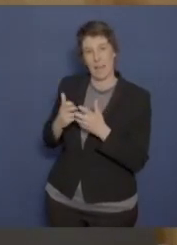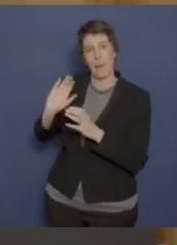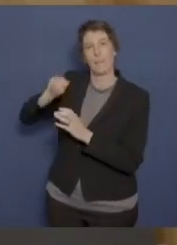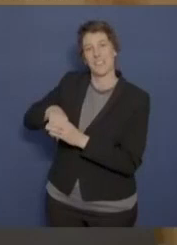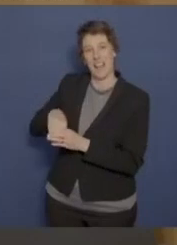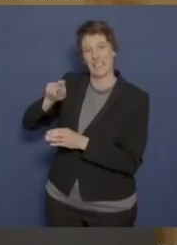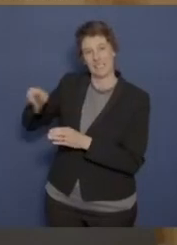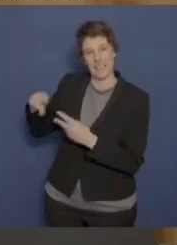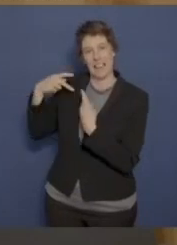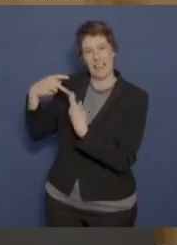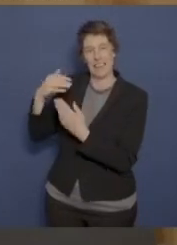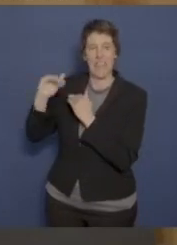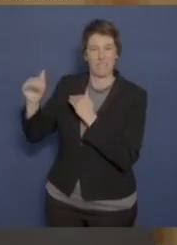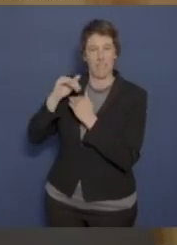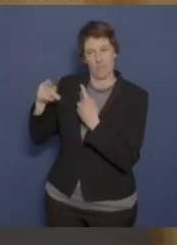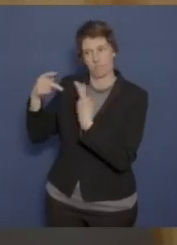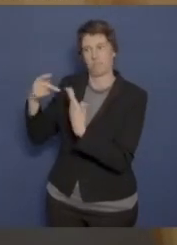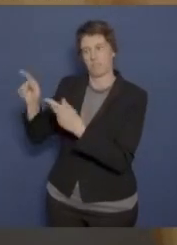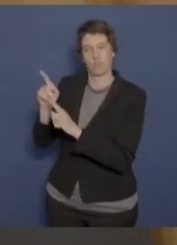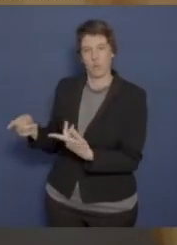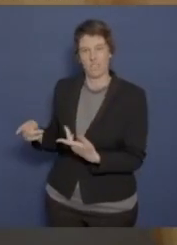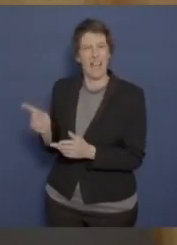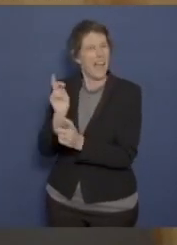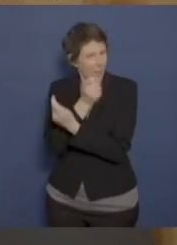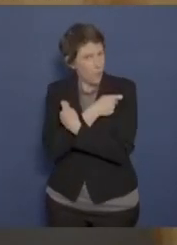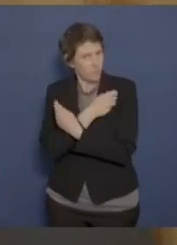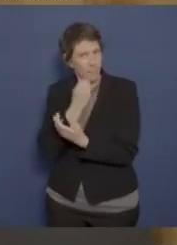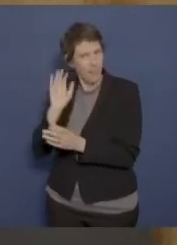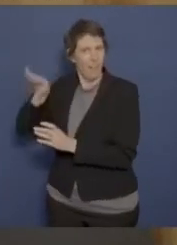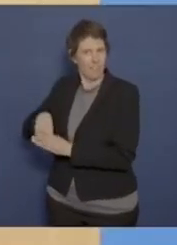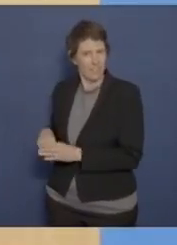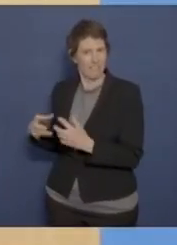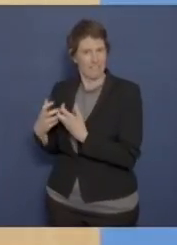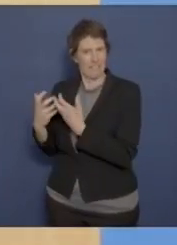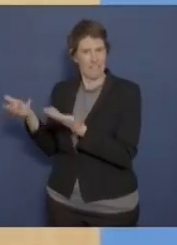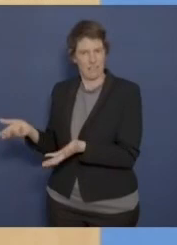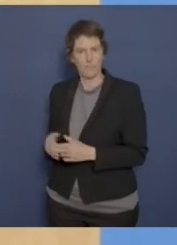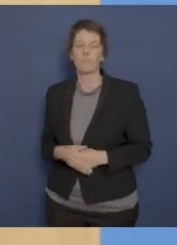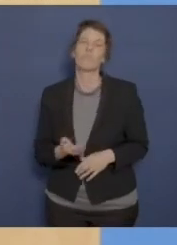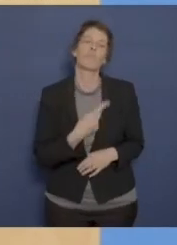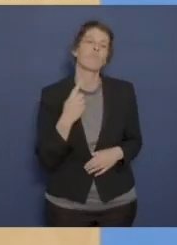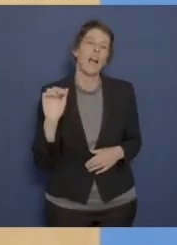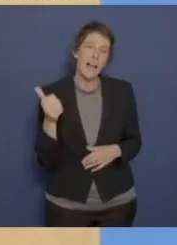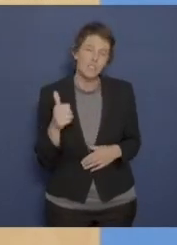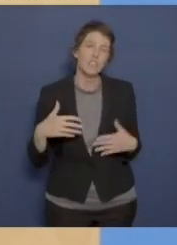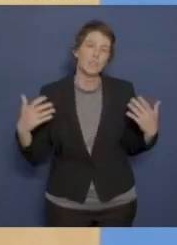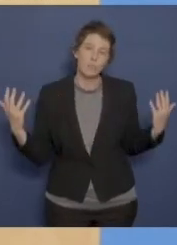Länder geschehen soll. Ägypten ist da natürlich daran beteiligt. Nach unserer Einschätzung sind